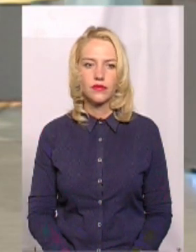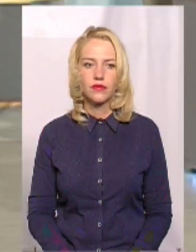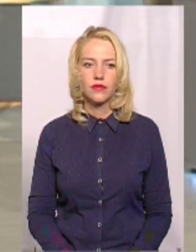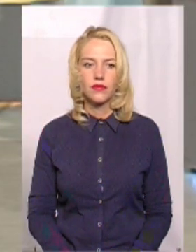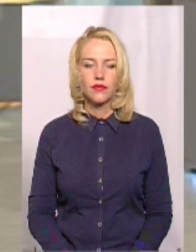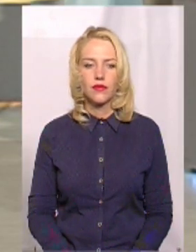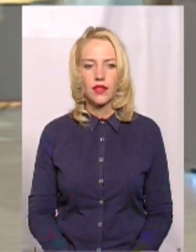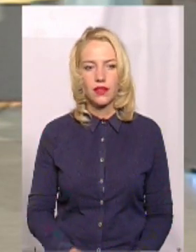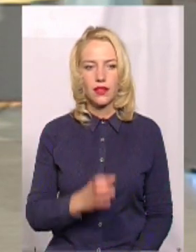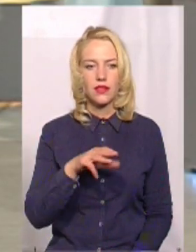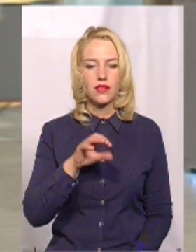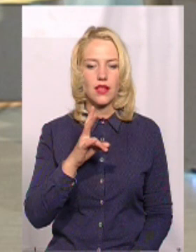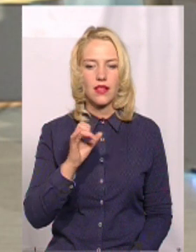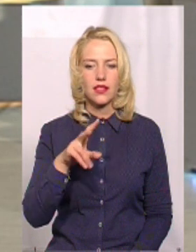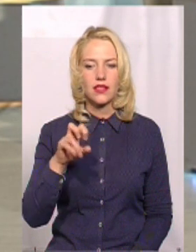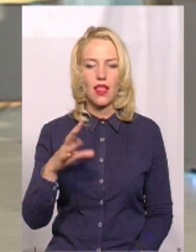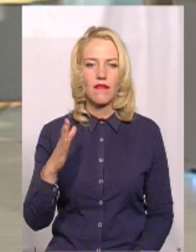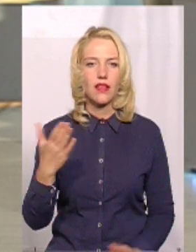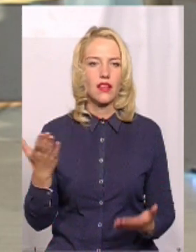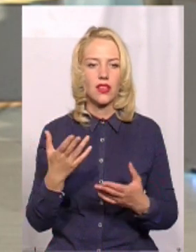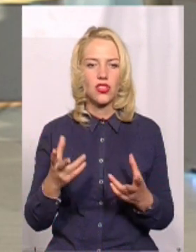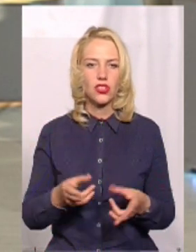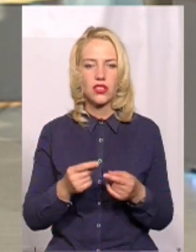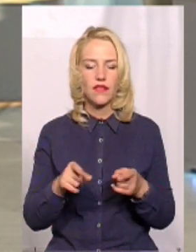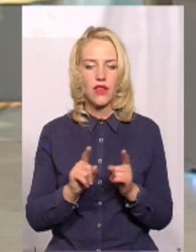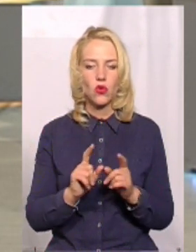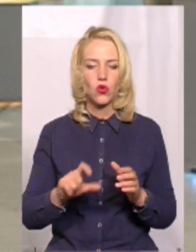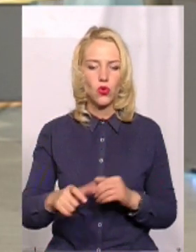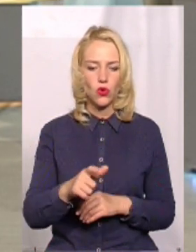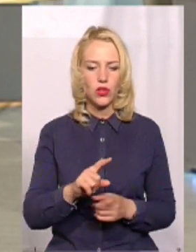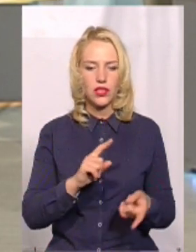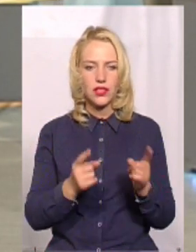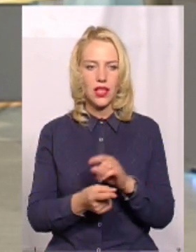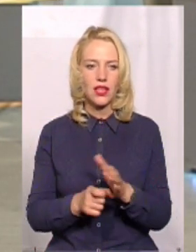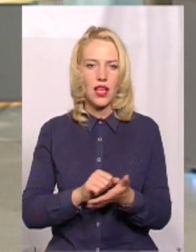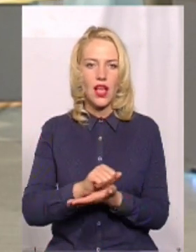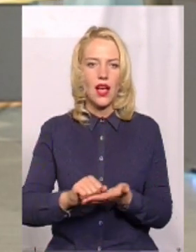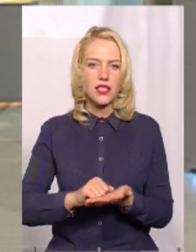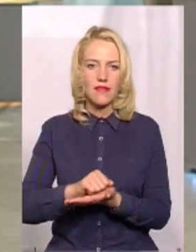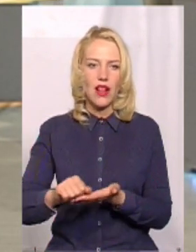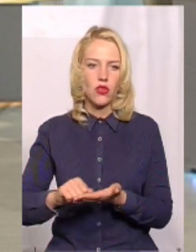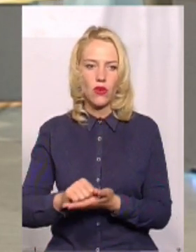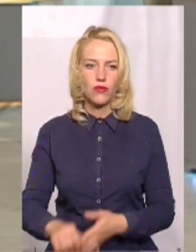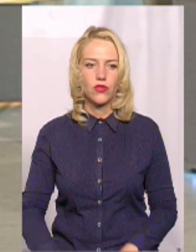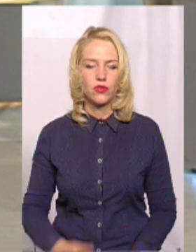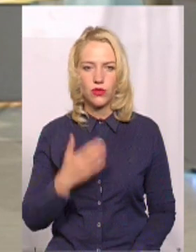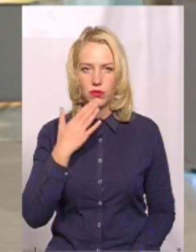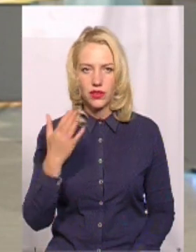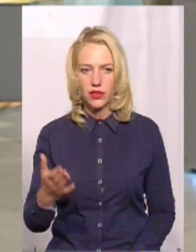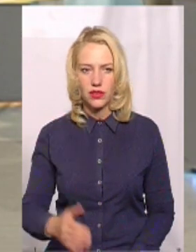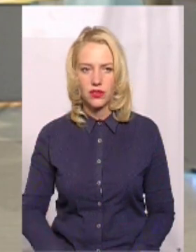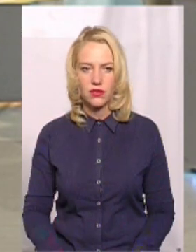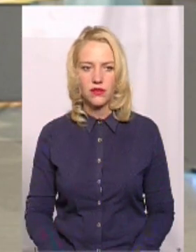Пане Станиславе, які шанси у такої дороги стати асфальтованою? Взагалі є вони? Шанси